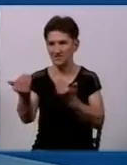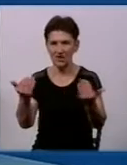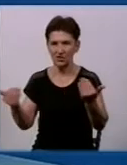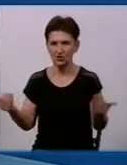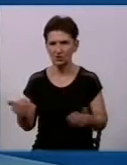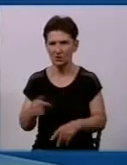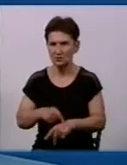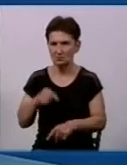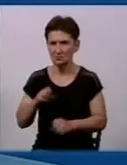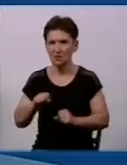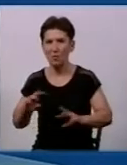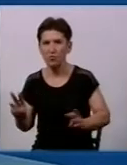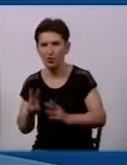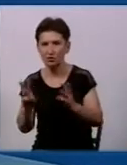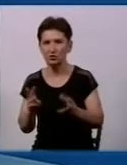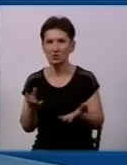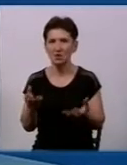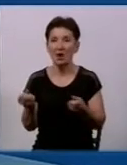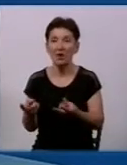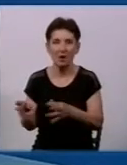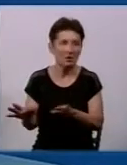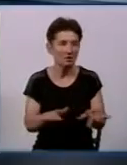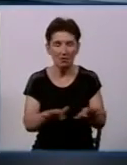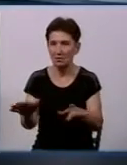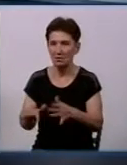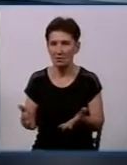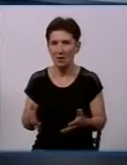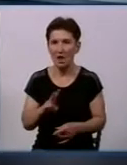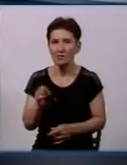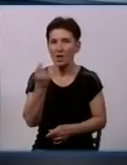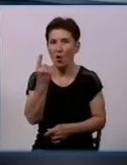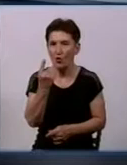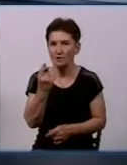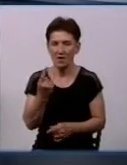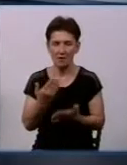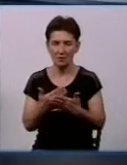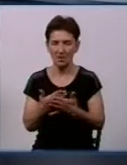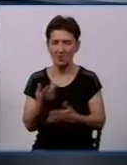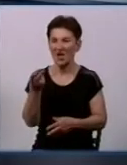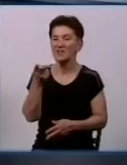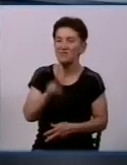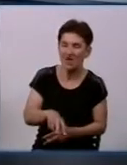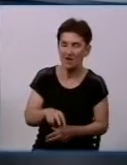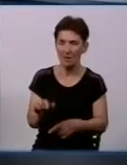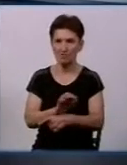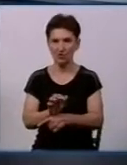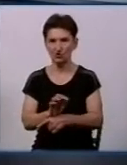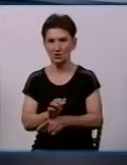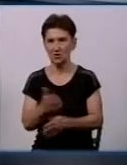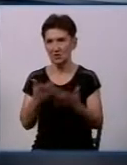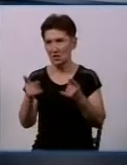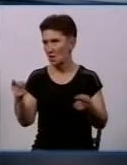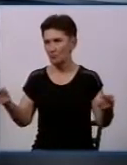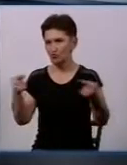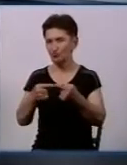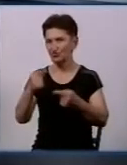пожежі, як алгоритм дії, тобто не одна машина, наприклад, а дві, якщо це приватний сектор і там точно